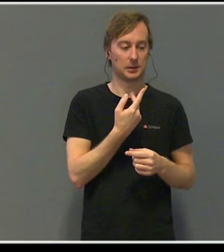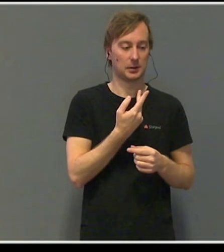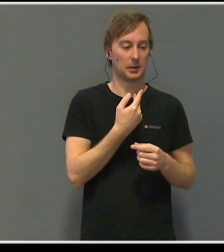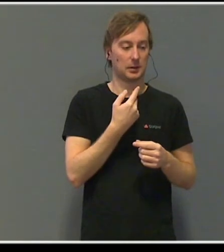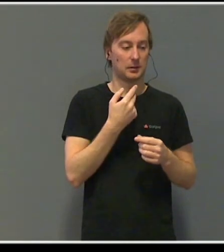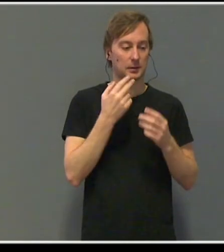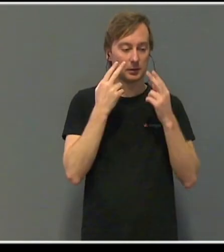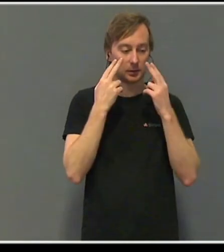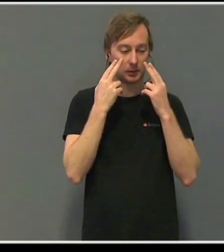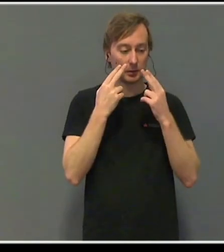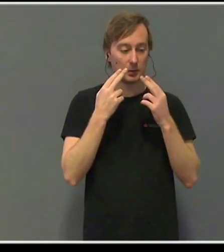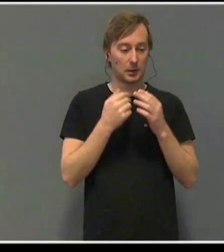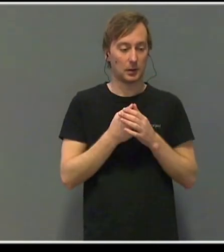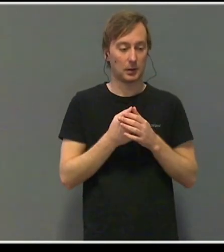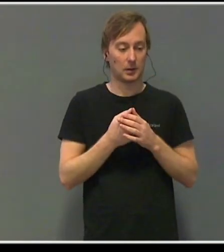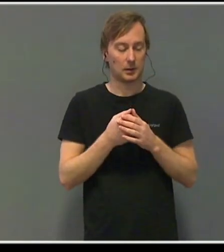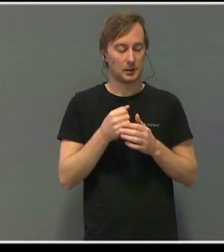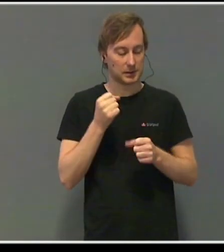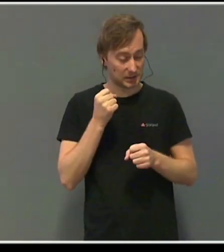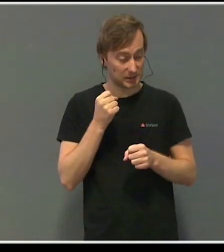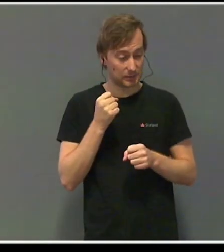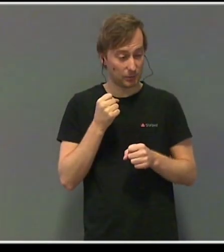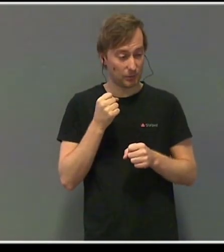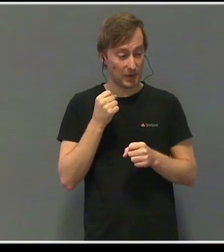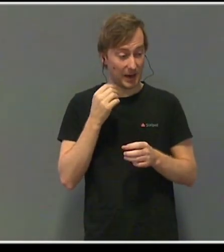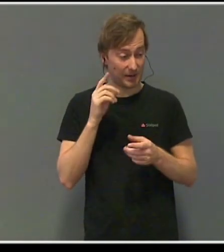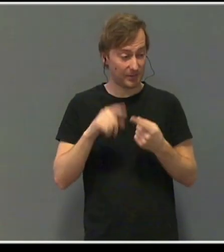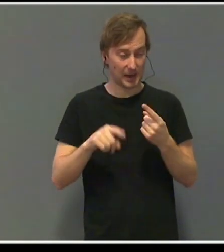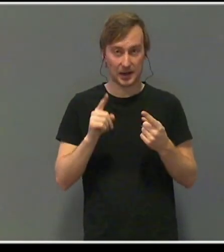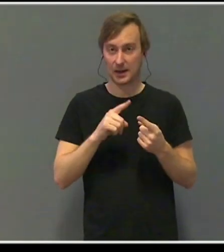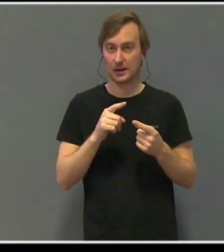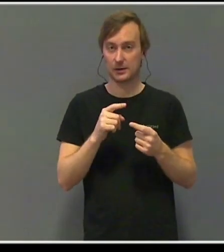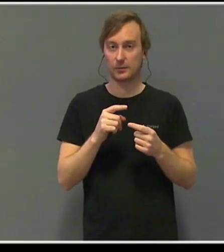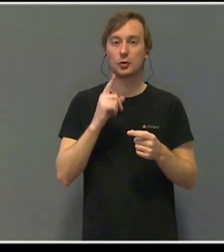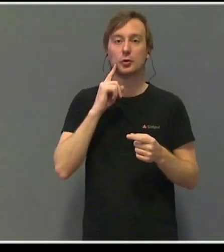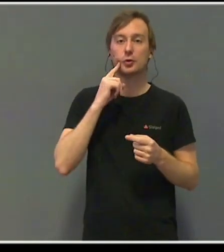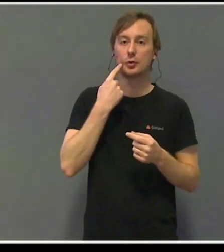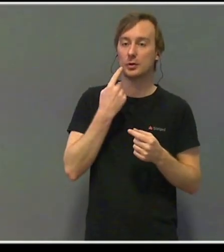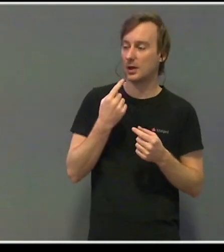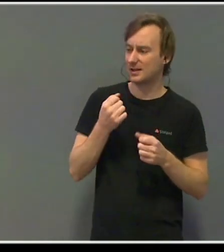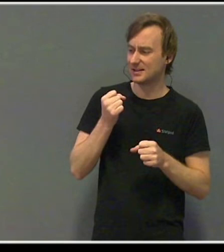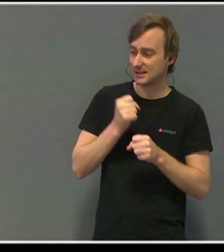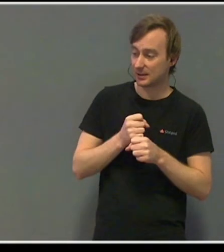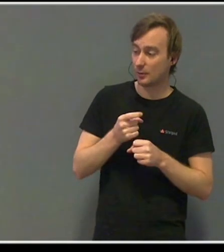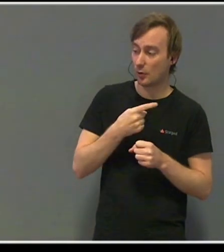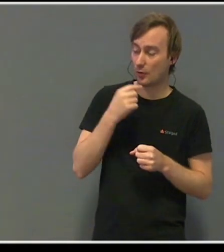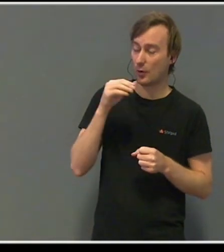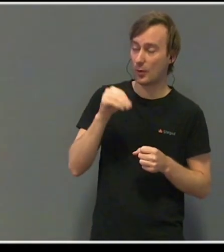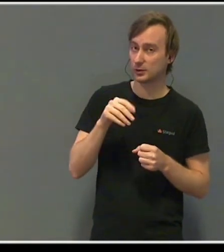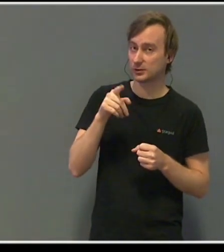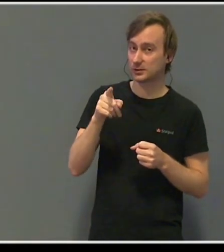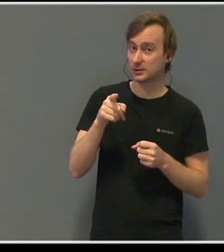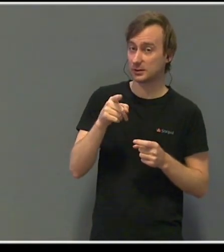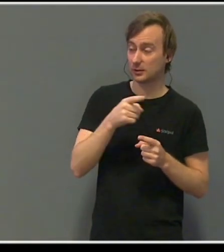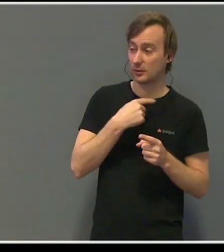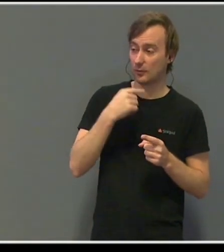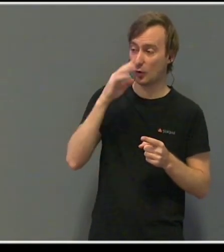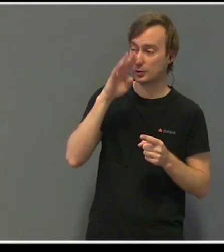Er du sikker på at det er vår Mats de skriver om? Visket Trude til meg. Er dette vår sønn?